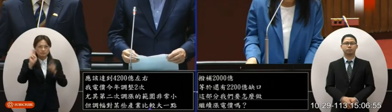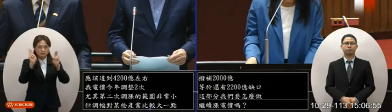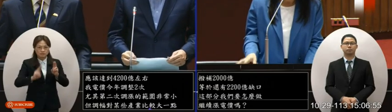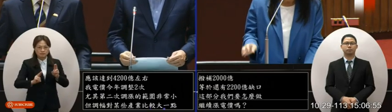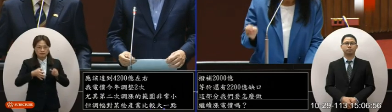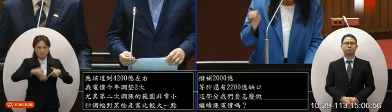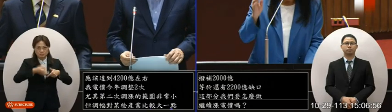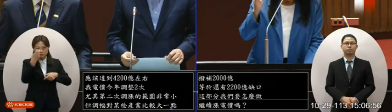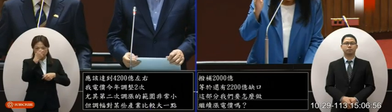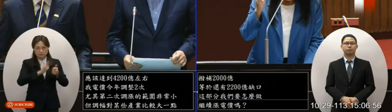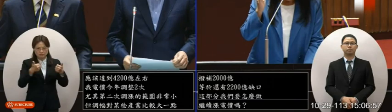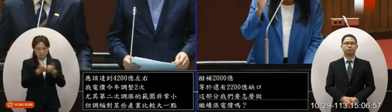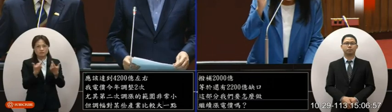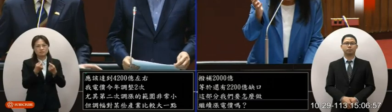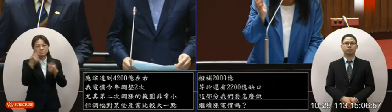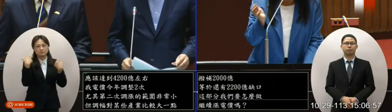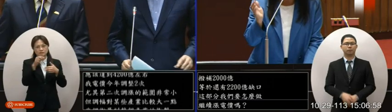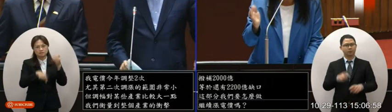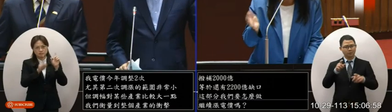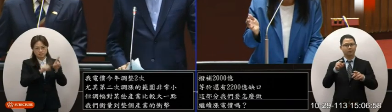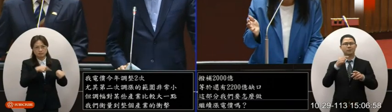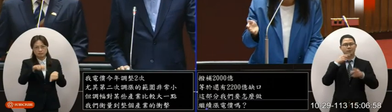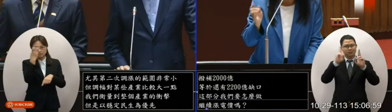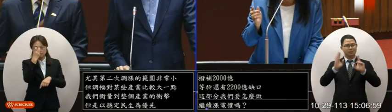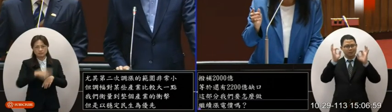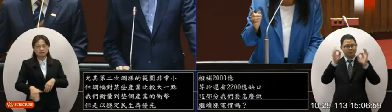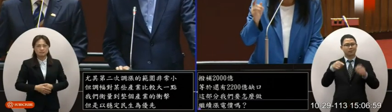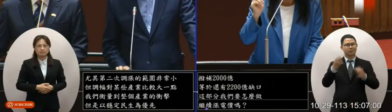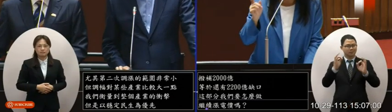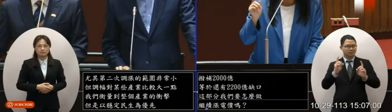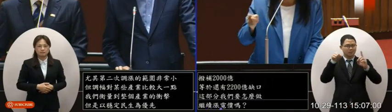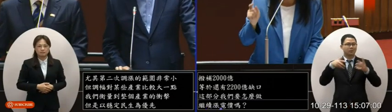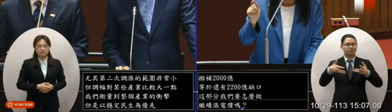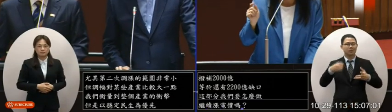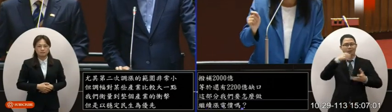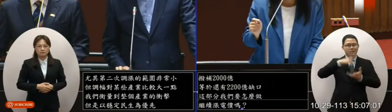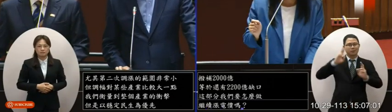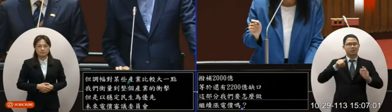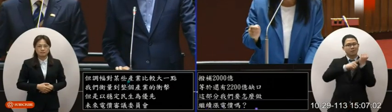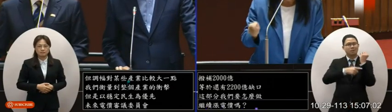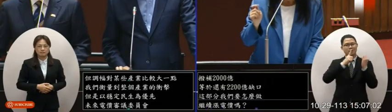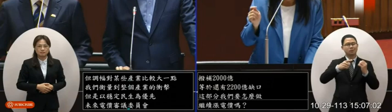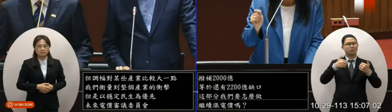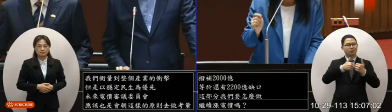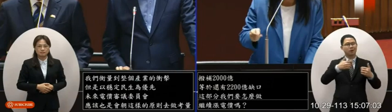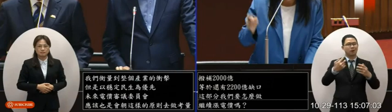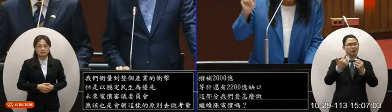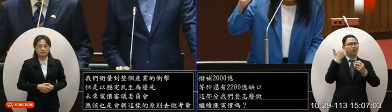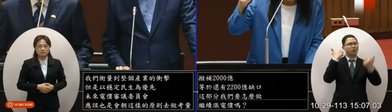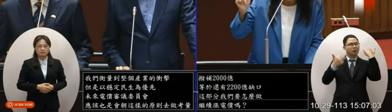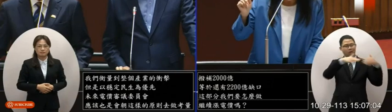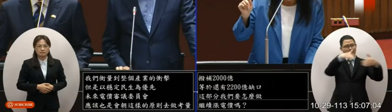也是會朝這樣的原則去做考量就是有關於電價的問題台積電法說會上上週召開台積電